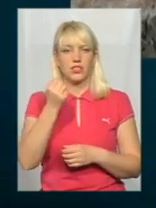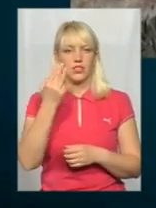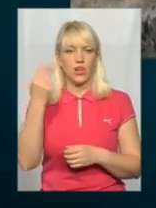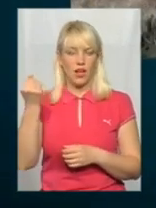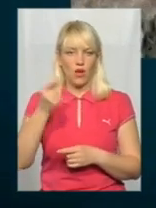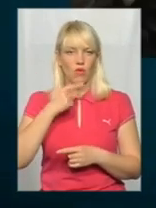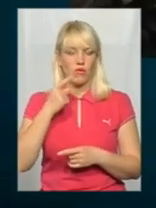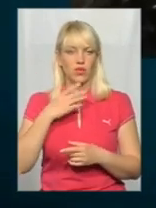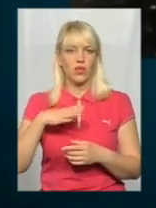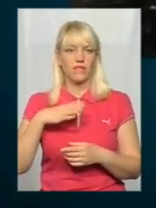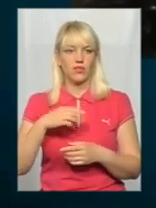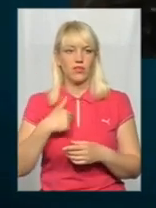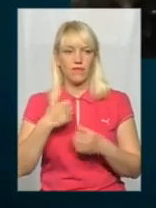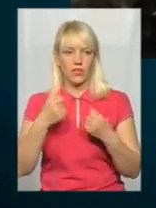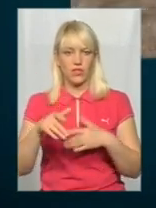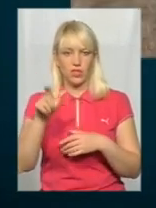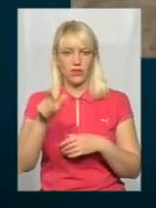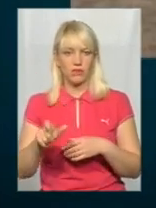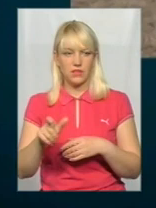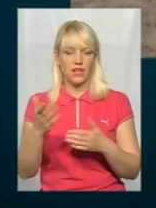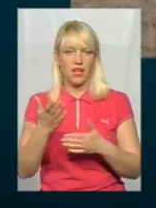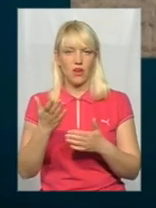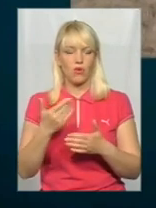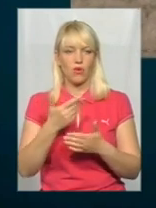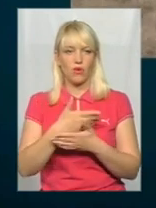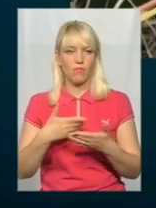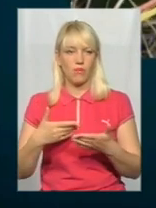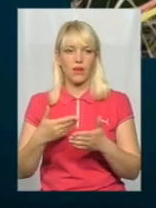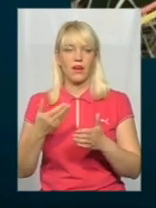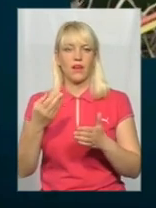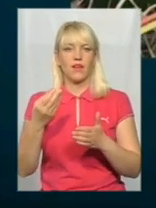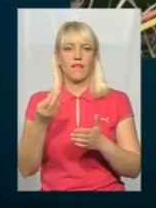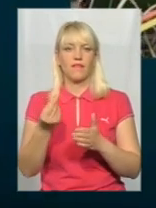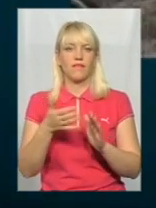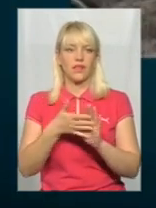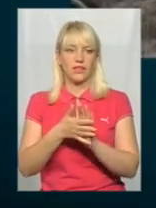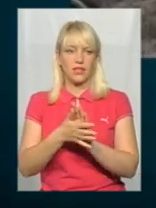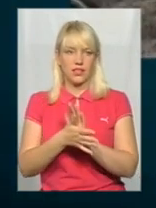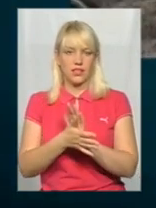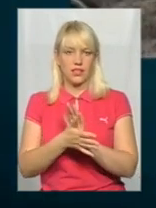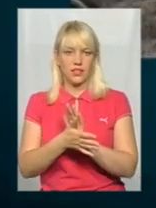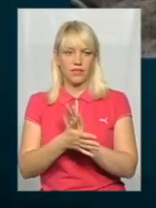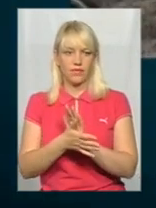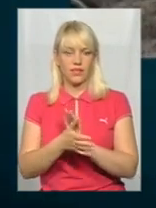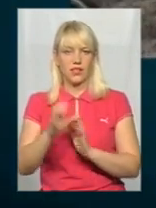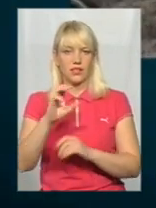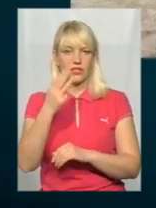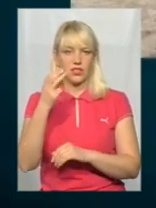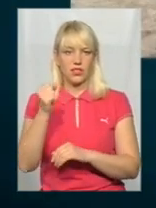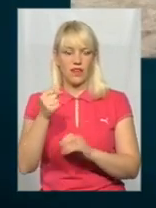Америки кажуть, навіщо нам втрачати бійця, на якого ми витрачаємо, Збройні сили США